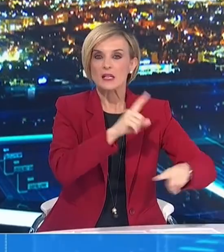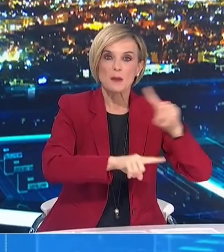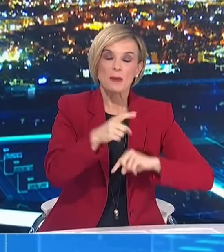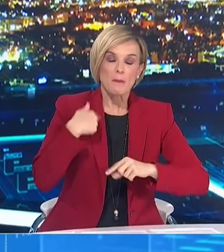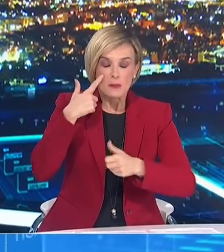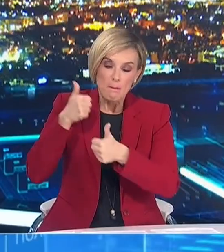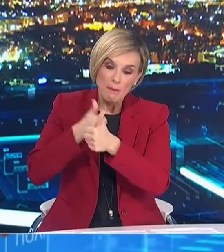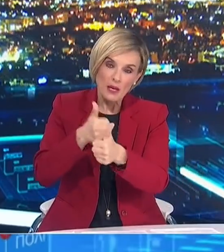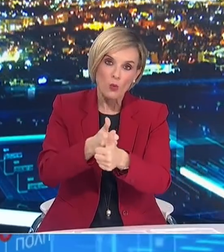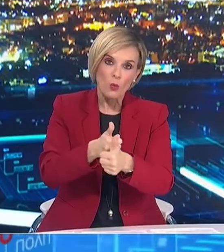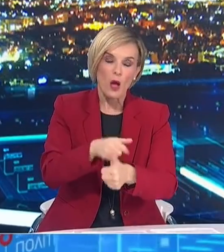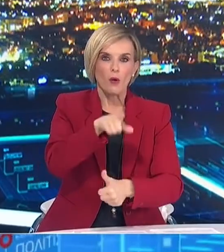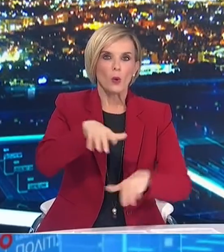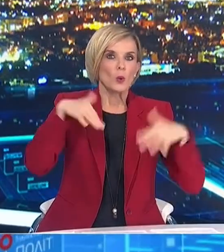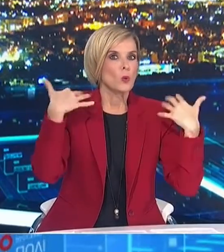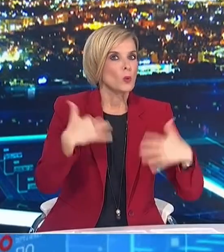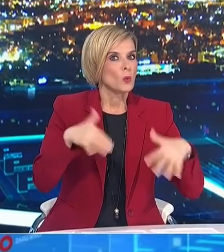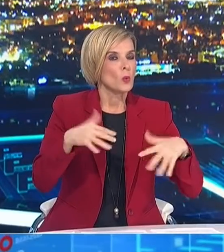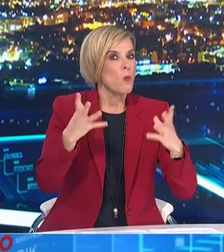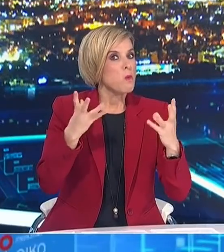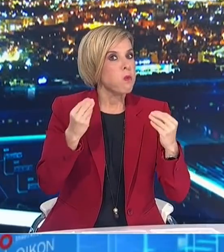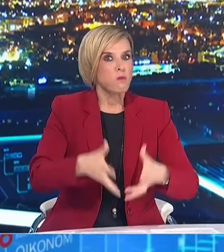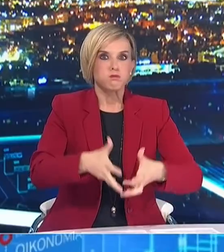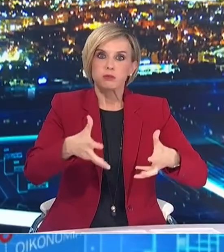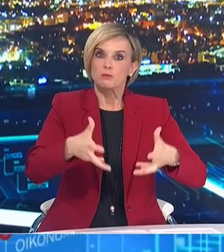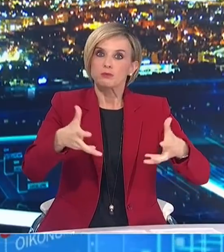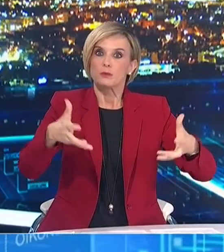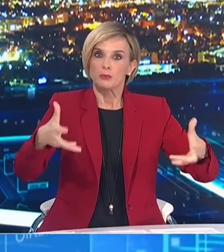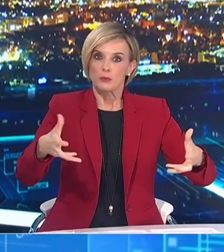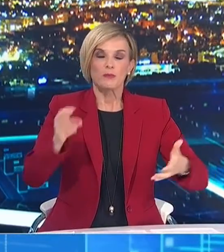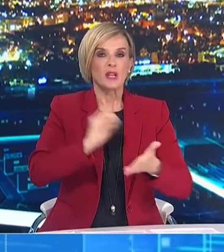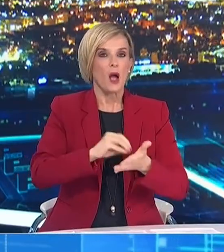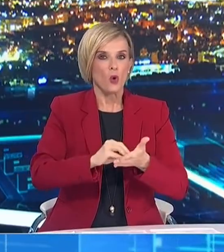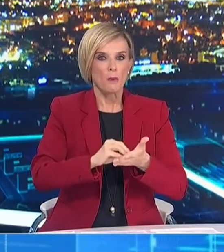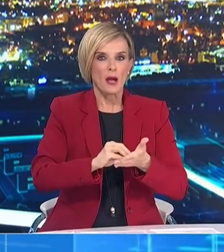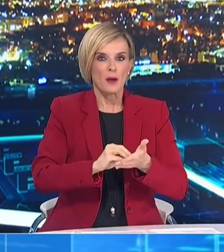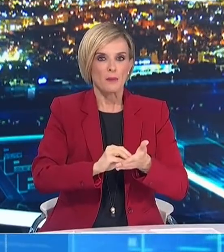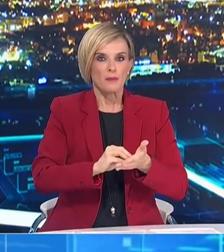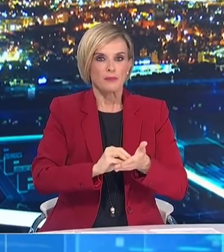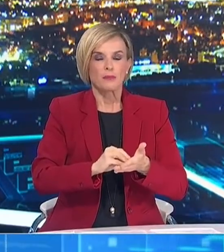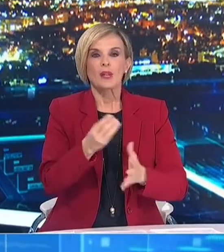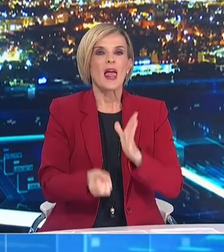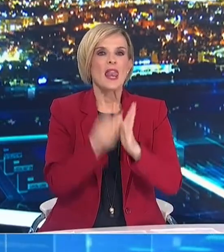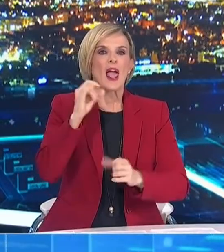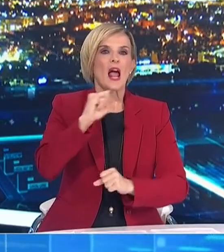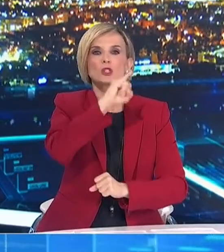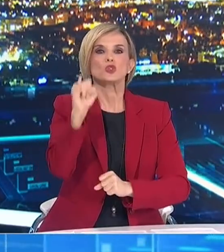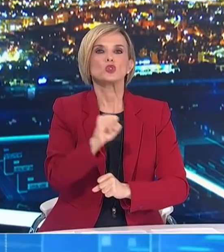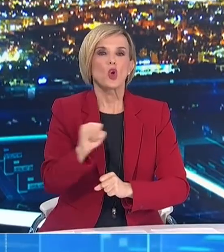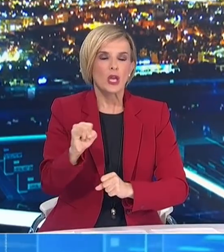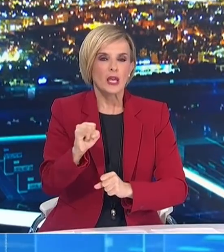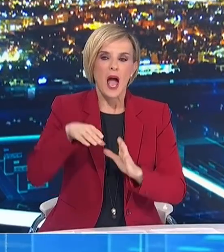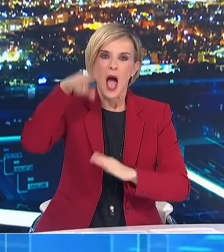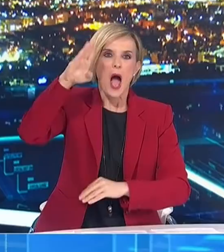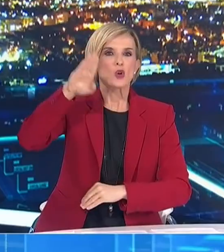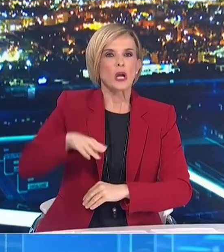Επισημένεται ότι η ιδιαίτερη έμφαση των παρακπάνω ελέγχων θα δοθεί στις περιοχές νέα ζωή, νεόκτιστα, άνω και κάτω φούσα,